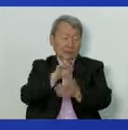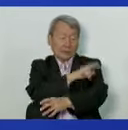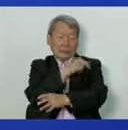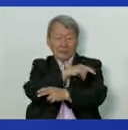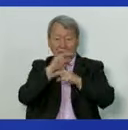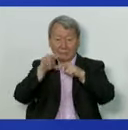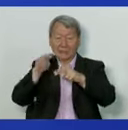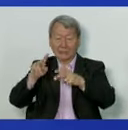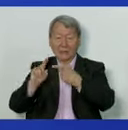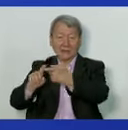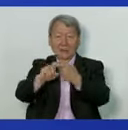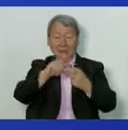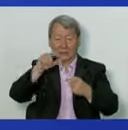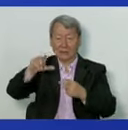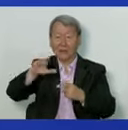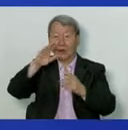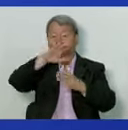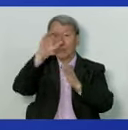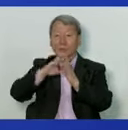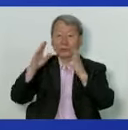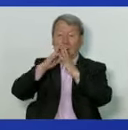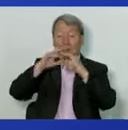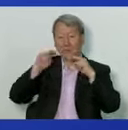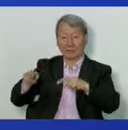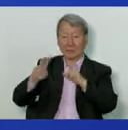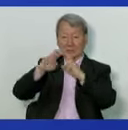медицинским наблюдением, под домашним карантином.